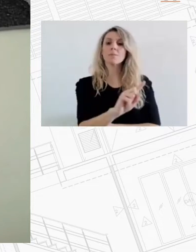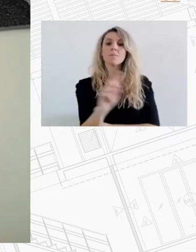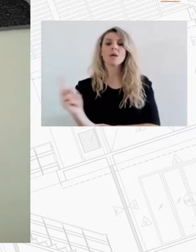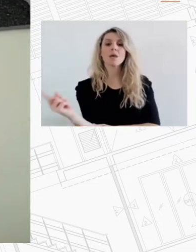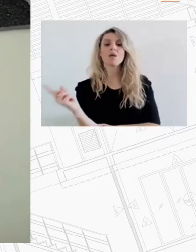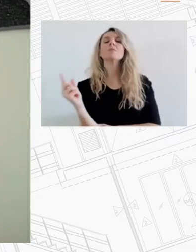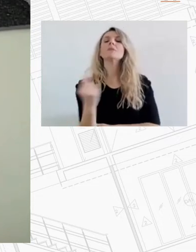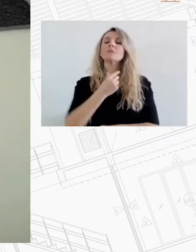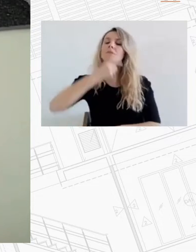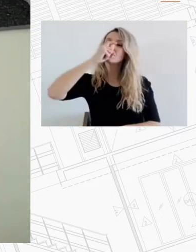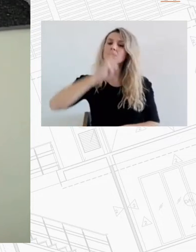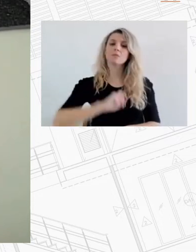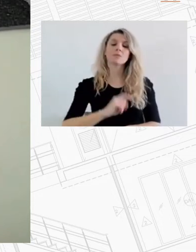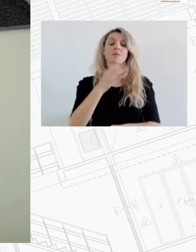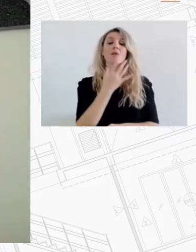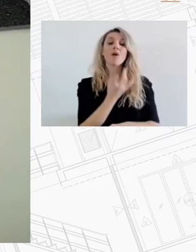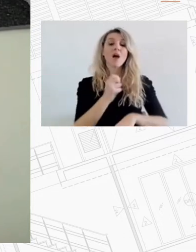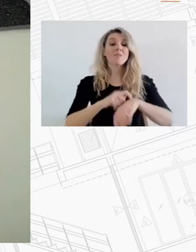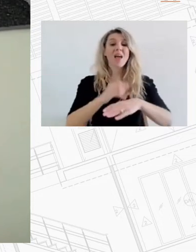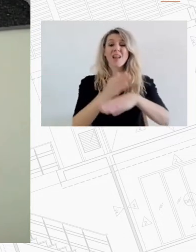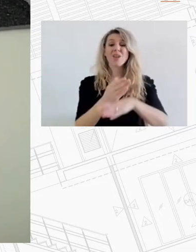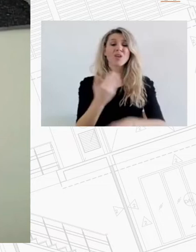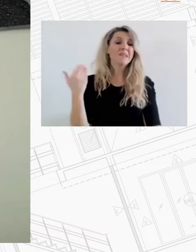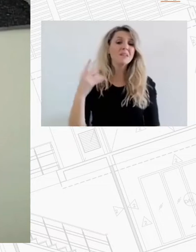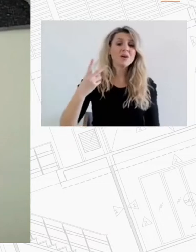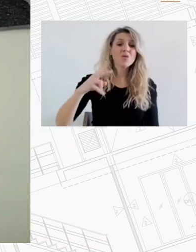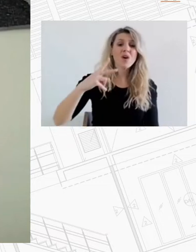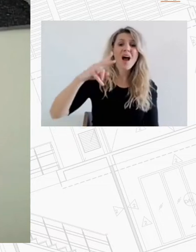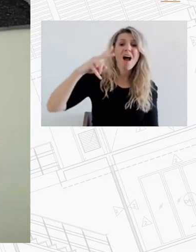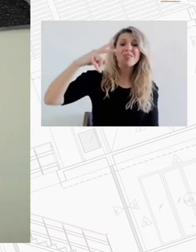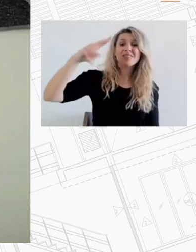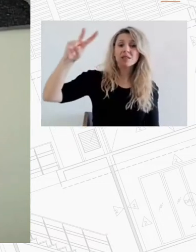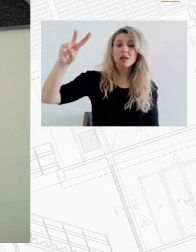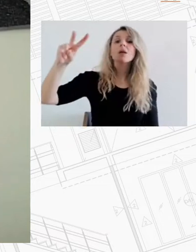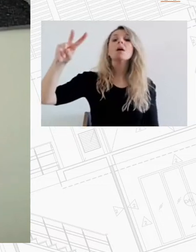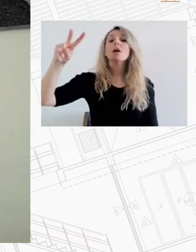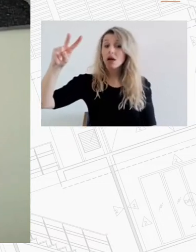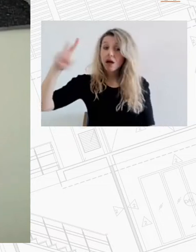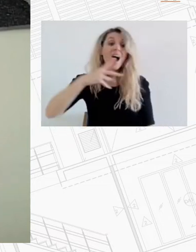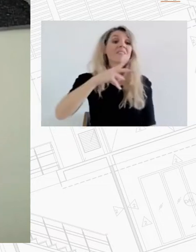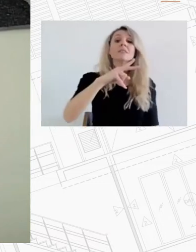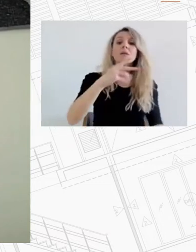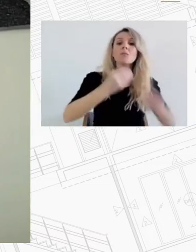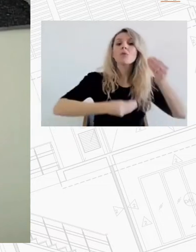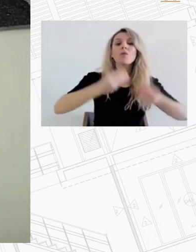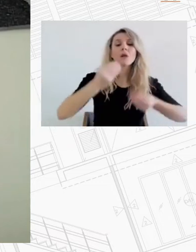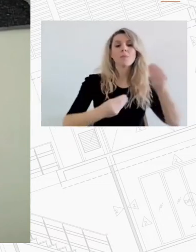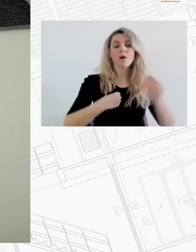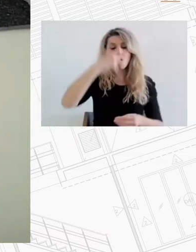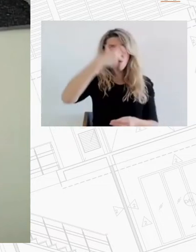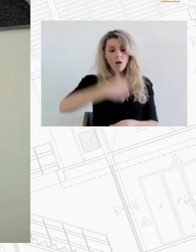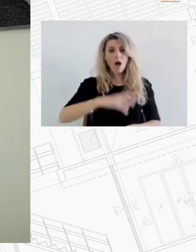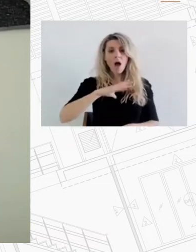γιατί όσο ανεβαίνουν τα ενίκια τόσο εντείνονται και τα στεγαστικά προβλήματα των ατόμων που ήδη έχουν πληγεί